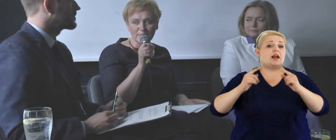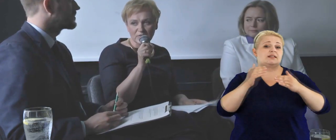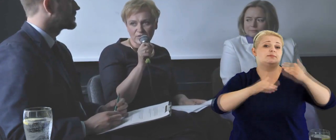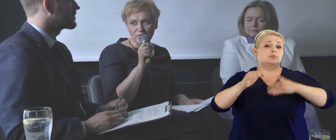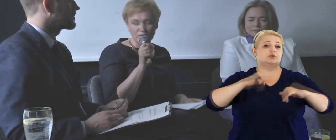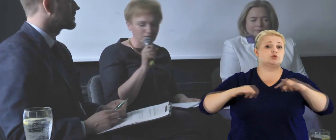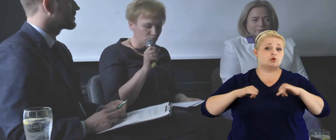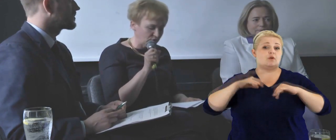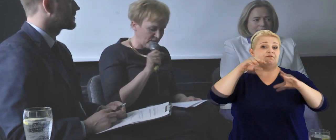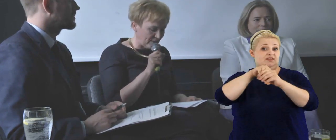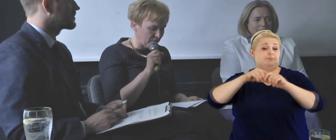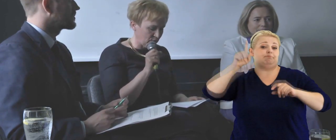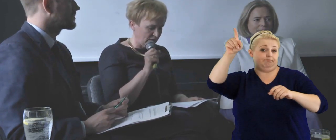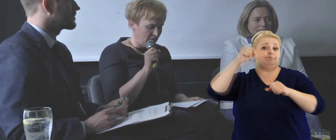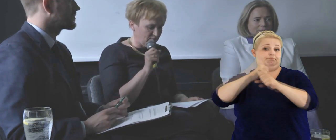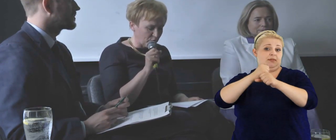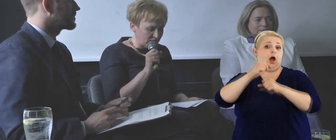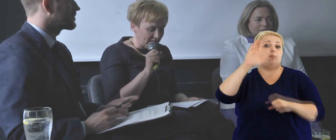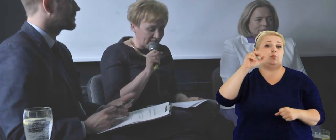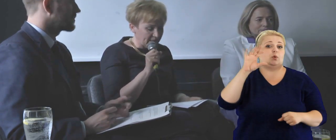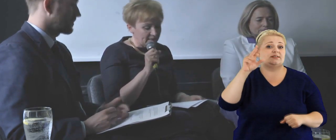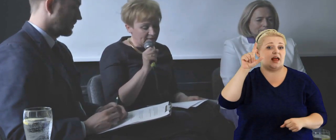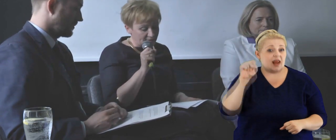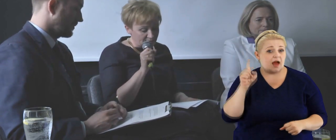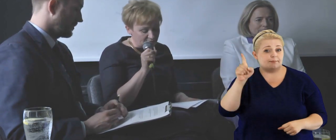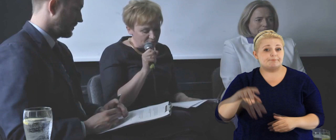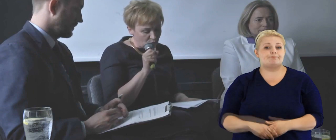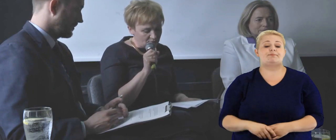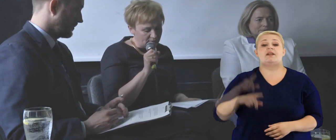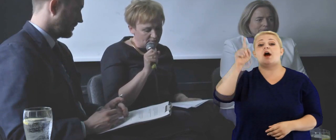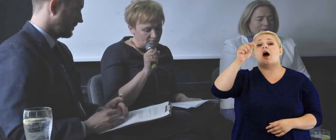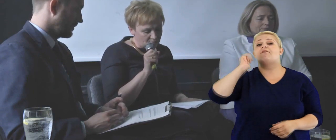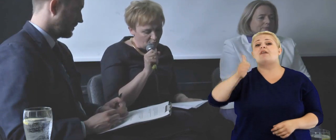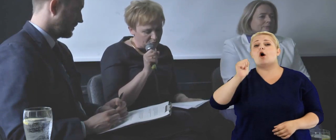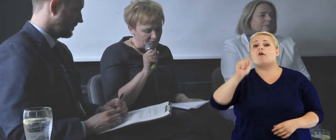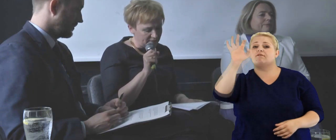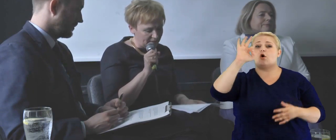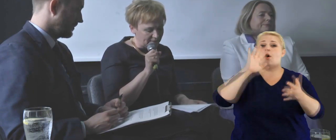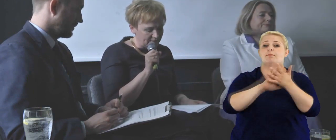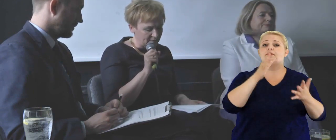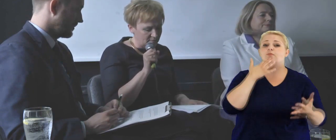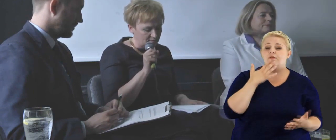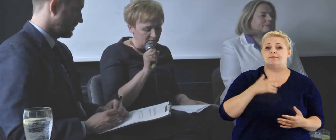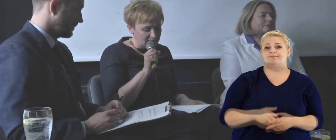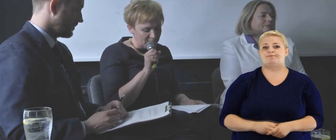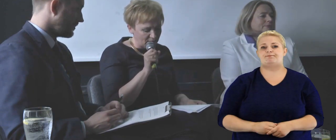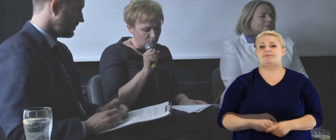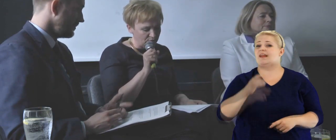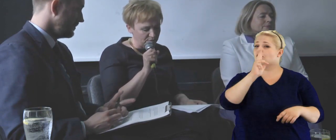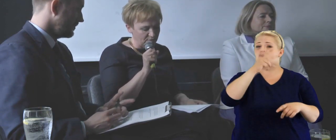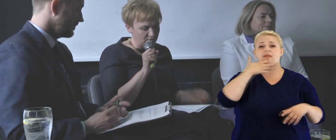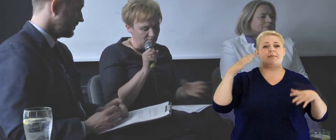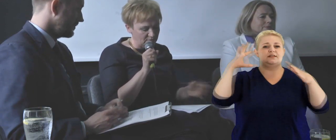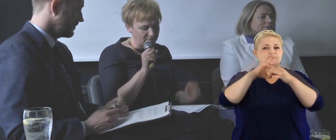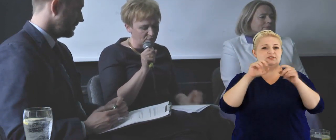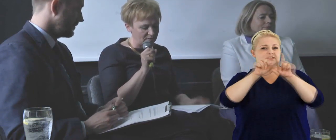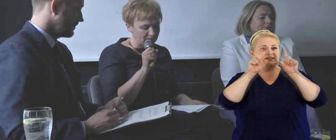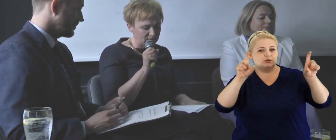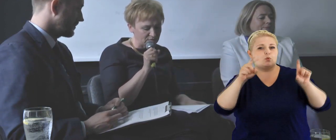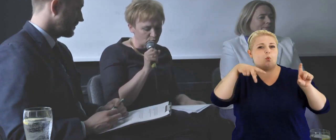organizacji pozarządowych, które działają w Brukseli. Według opinii takich ekspertów